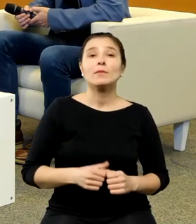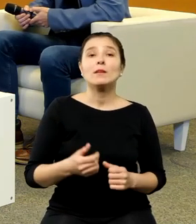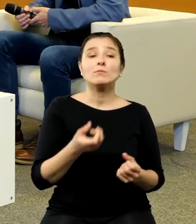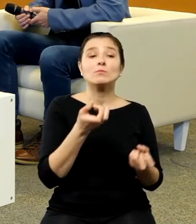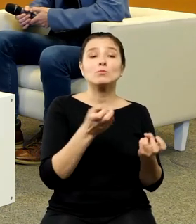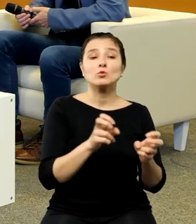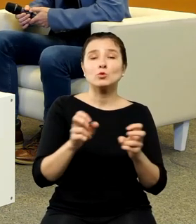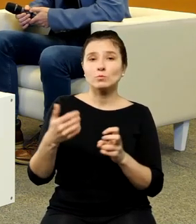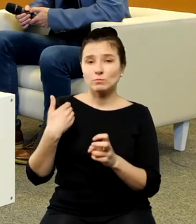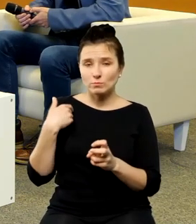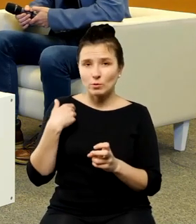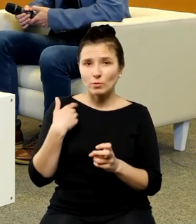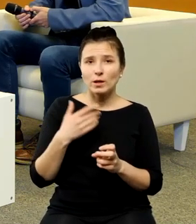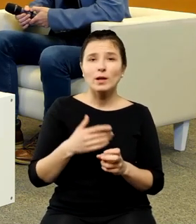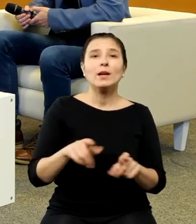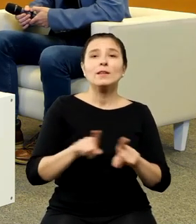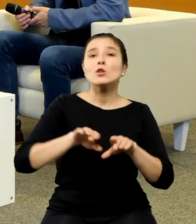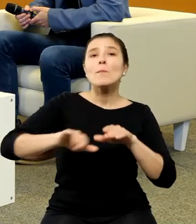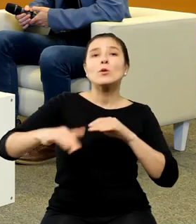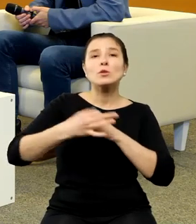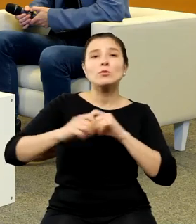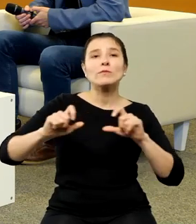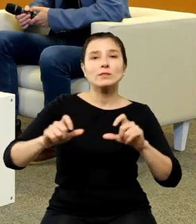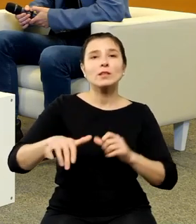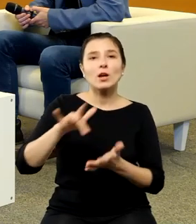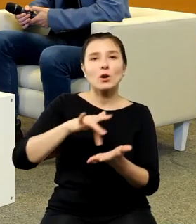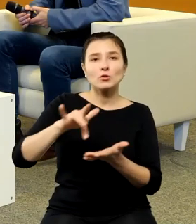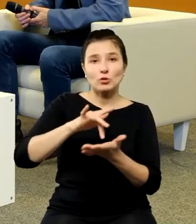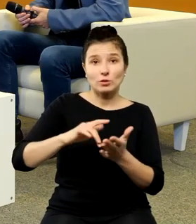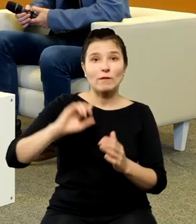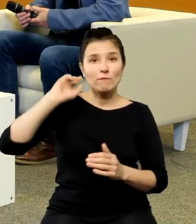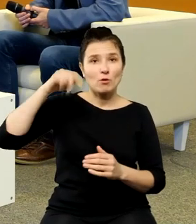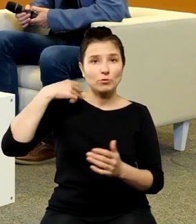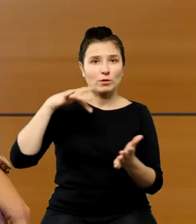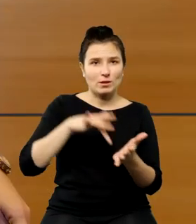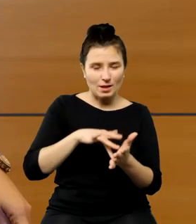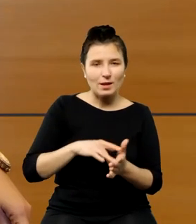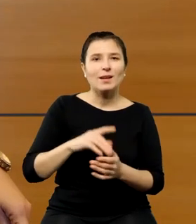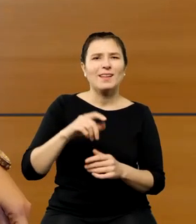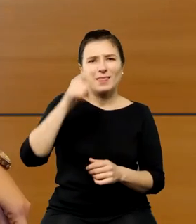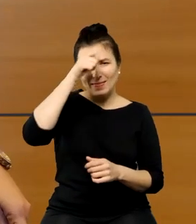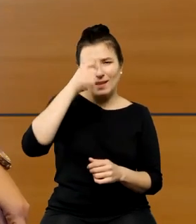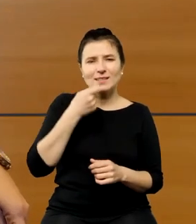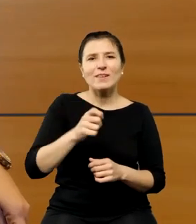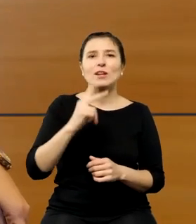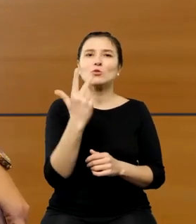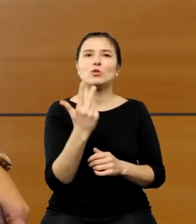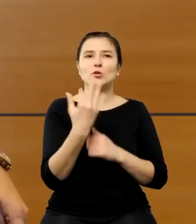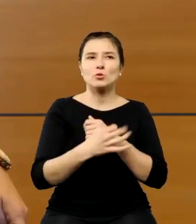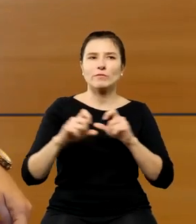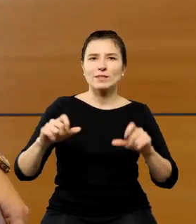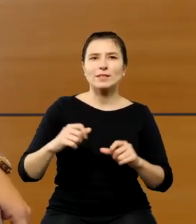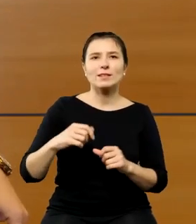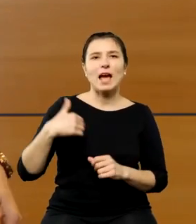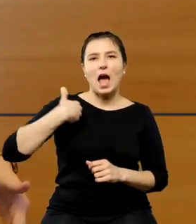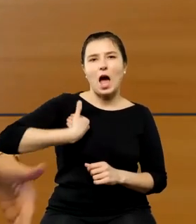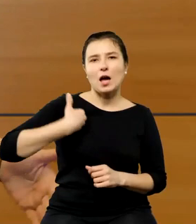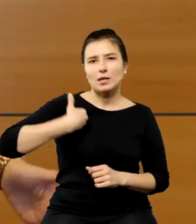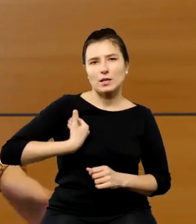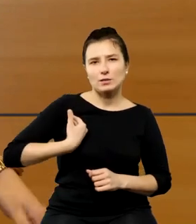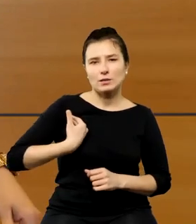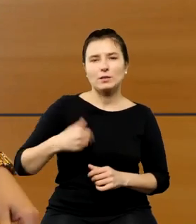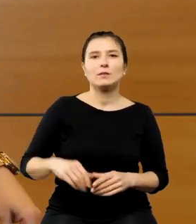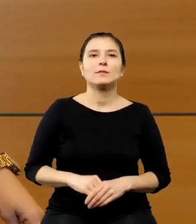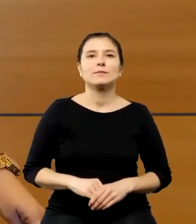już pozauniwersyteckie ośrodki w samym Londynie, zwane trzecim uniwersytetem angielskim, tak zwany